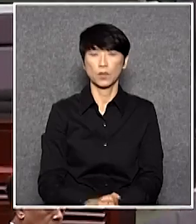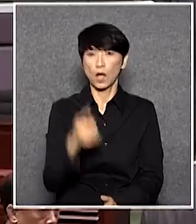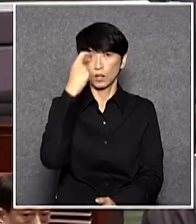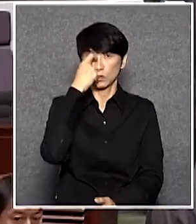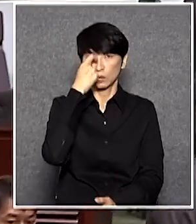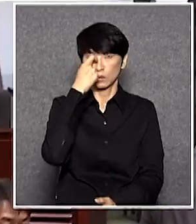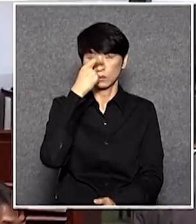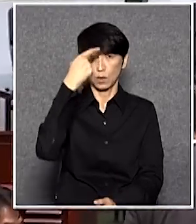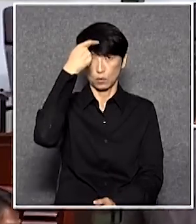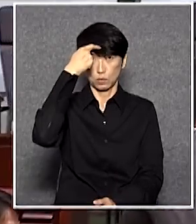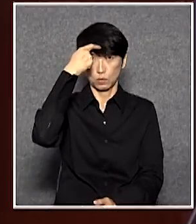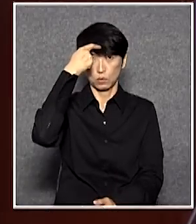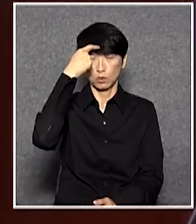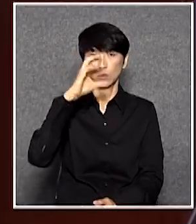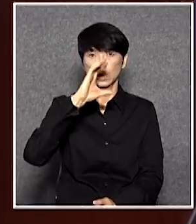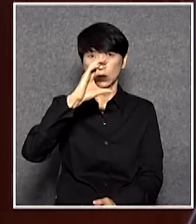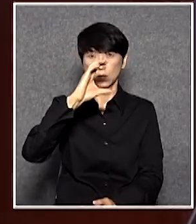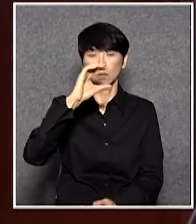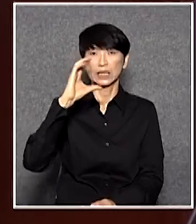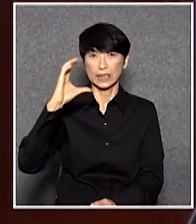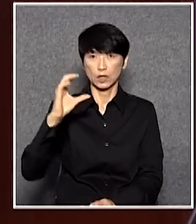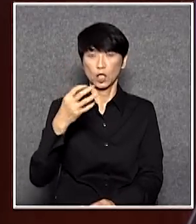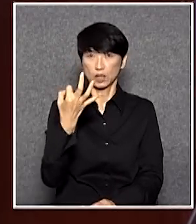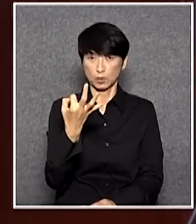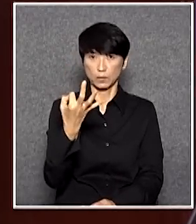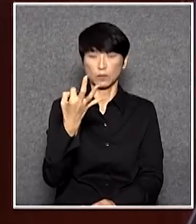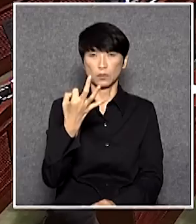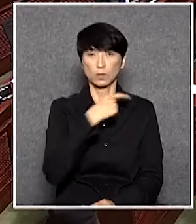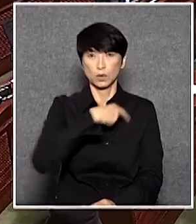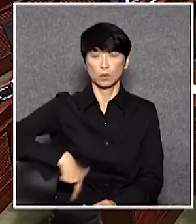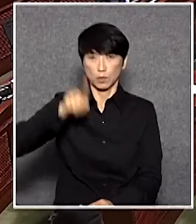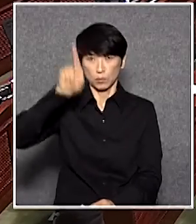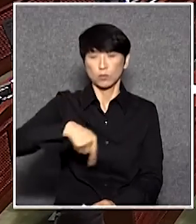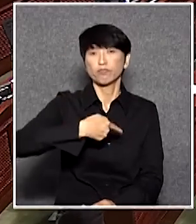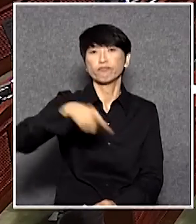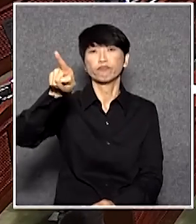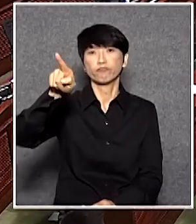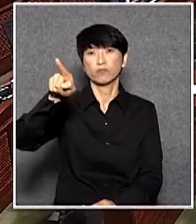梁國雄議員陳偉業議員陳志全議員立即離開會議廳